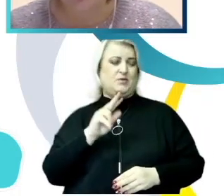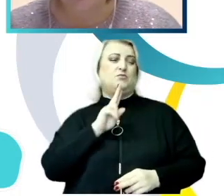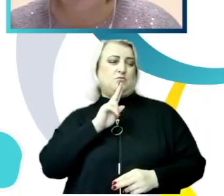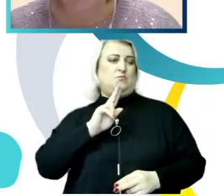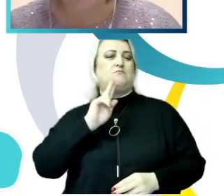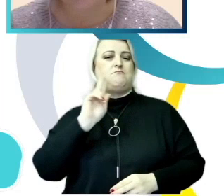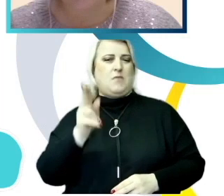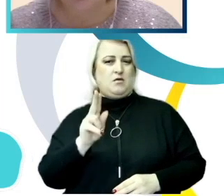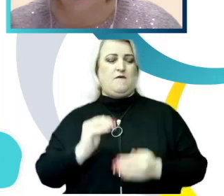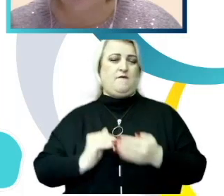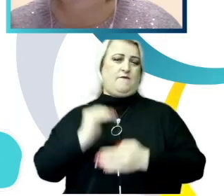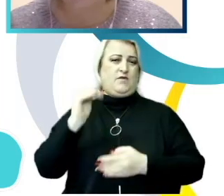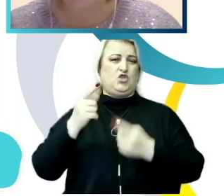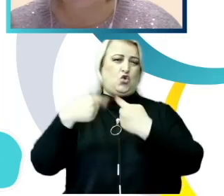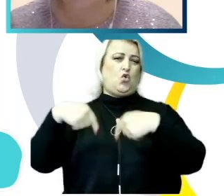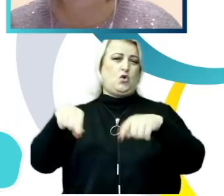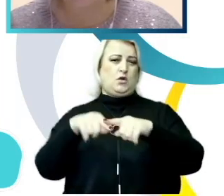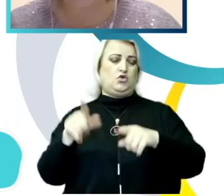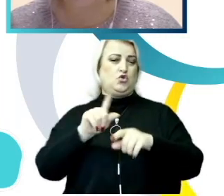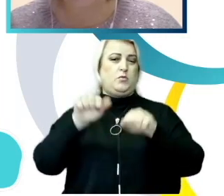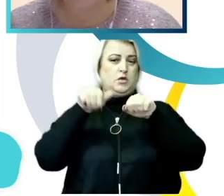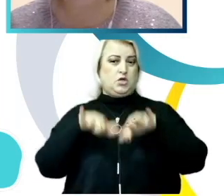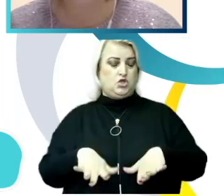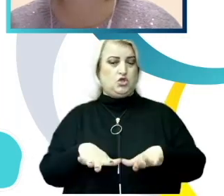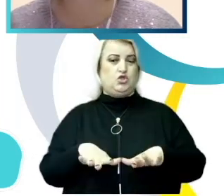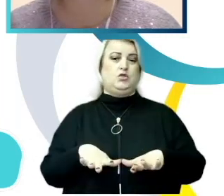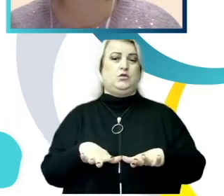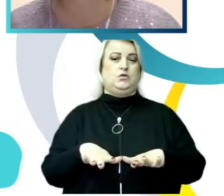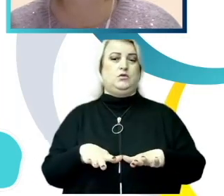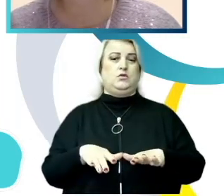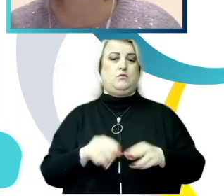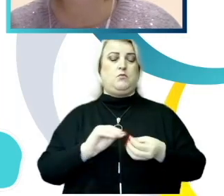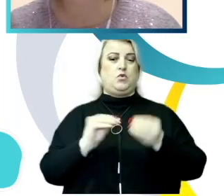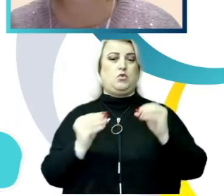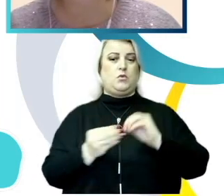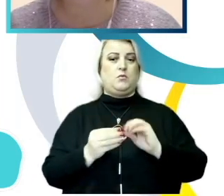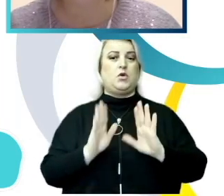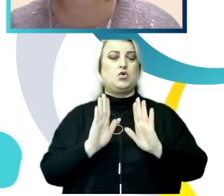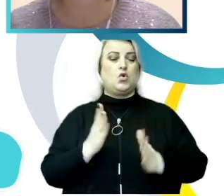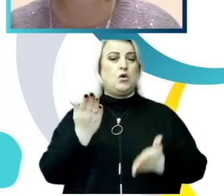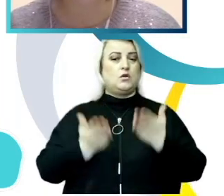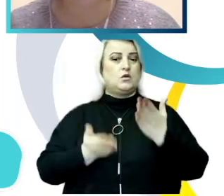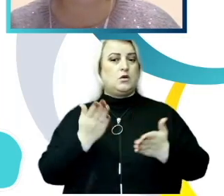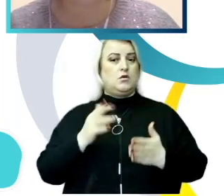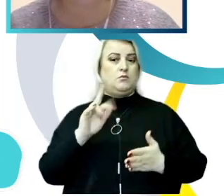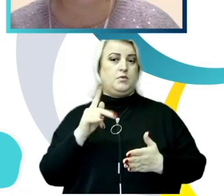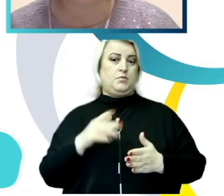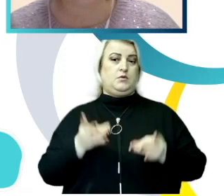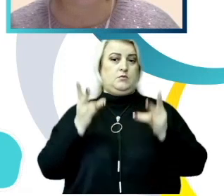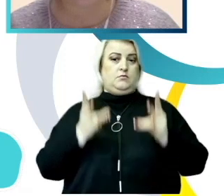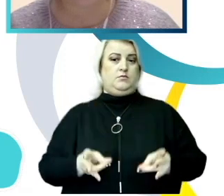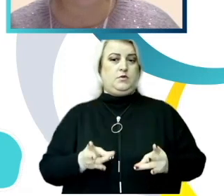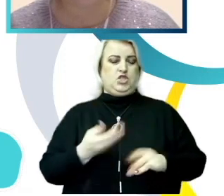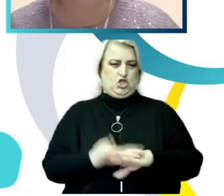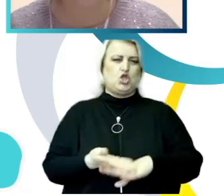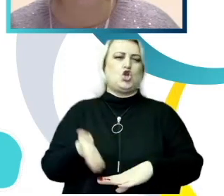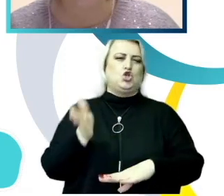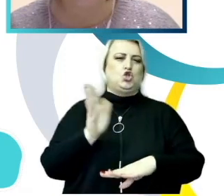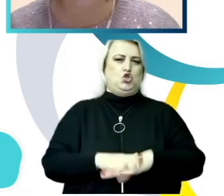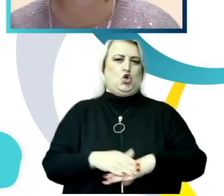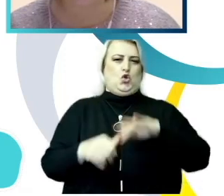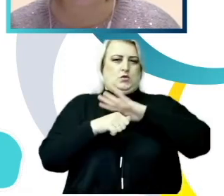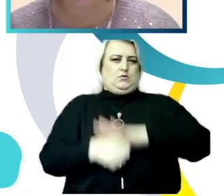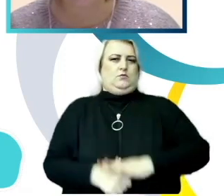abilitate în soluționarea cazurilor de hărțuire sexuală doar atunci dacă ar fi victimele formelor grave de hărțuire.